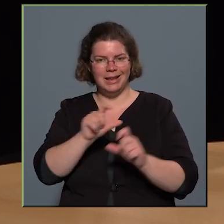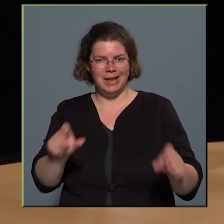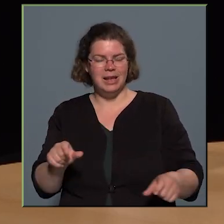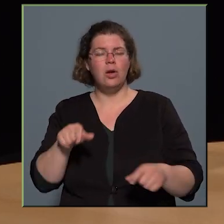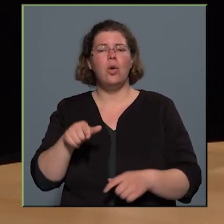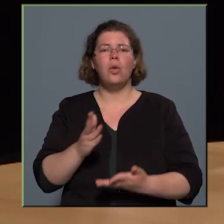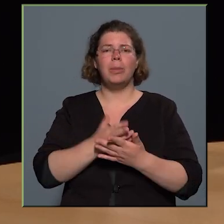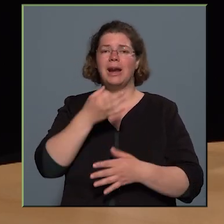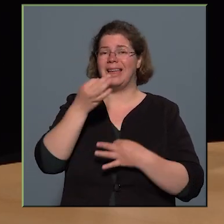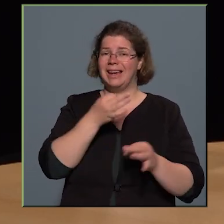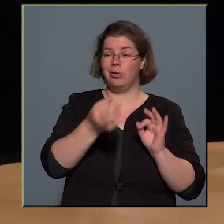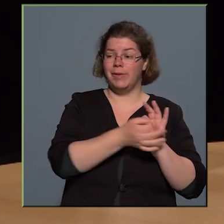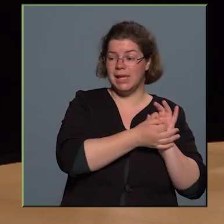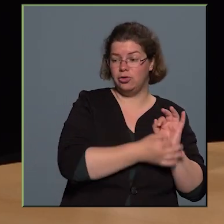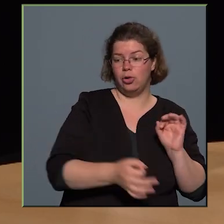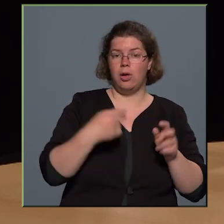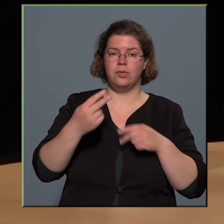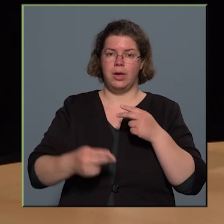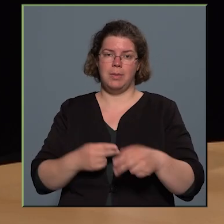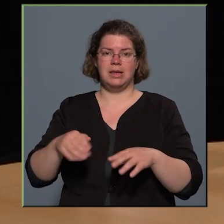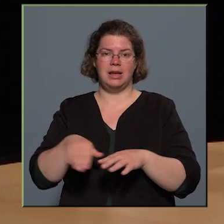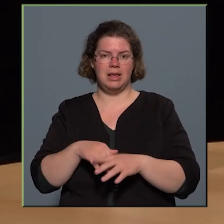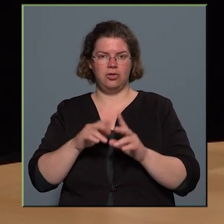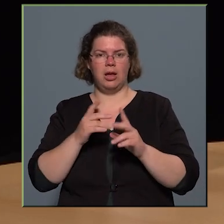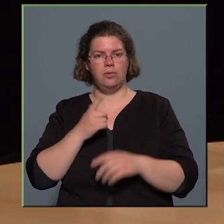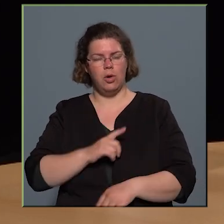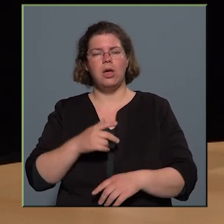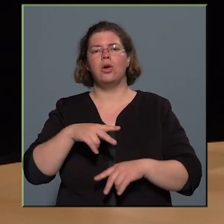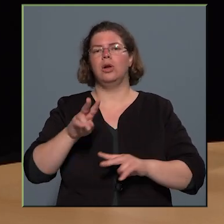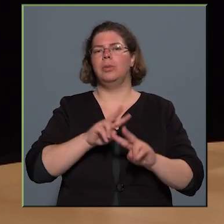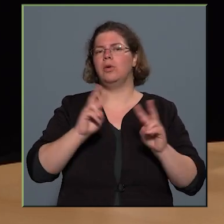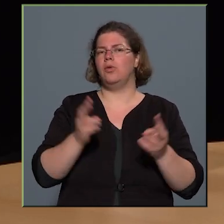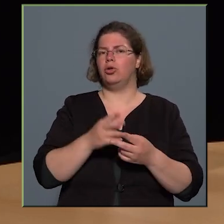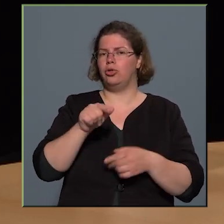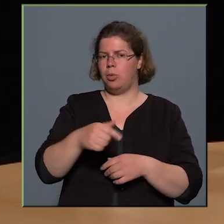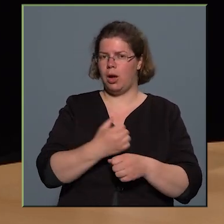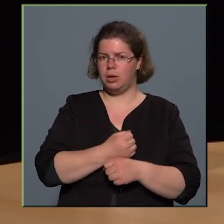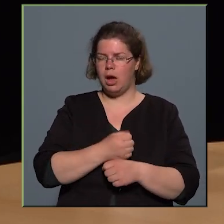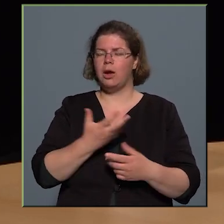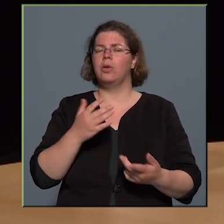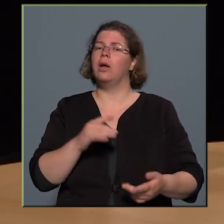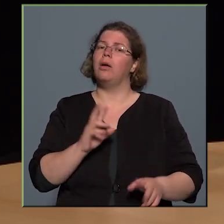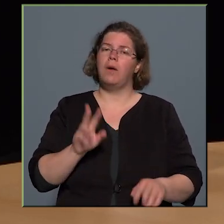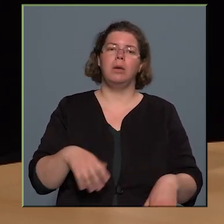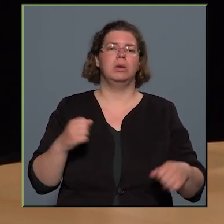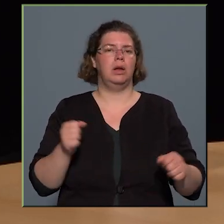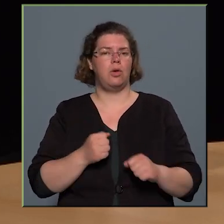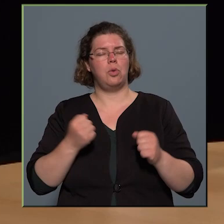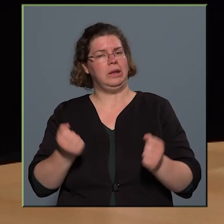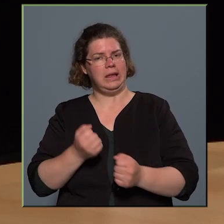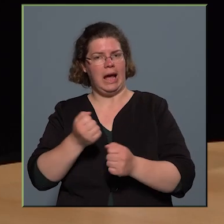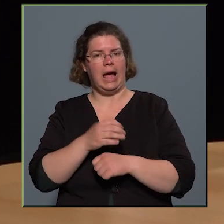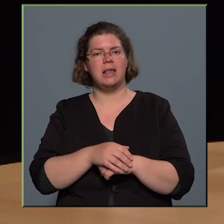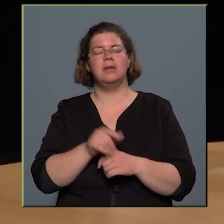kérdőívezéstől a folyamat részesei lehettek, különböző workshopokat is tartottak, tehát tényleg nagyon igyekezve annak